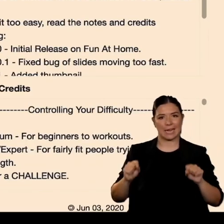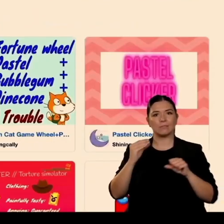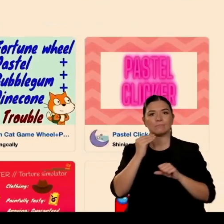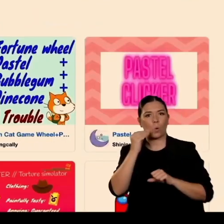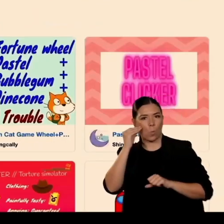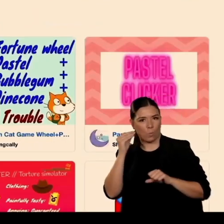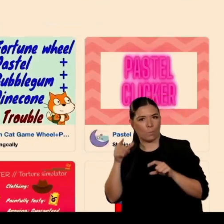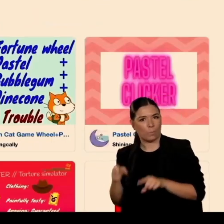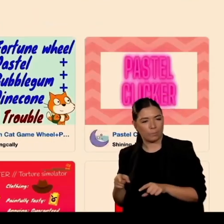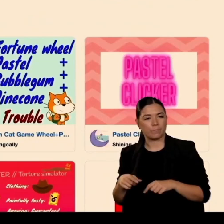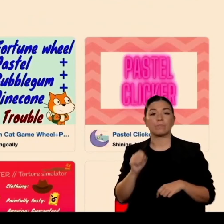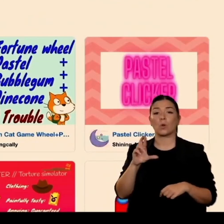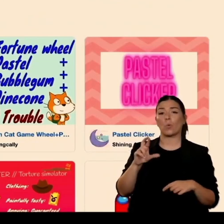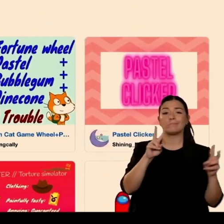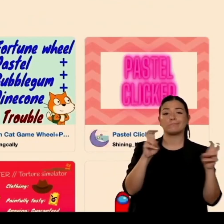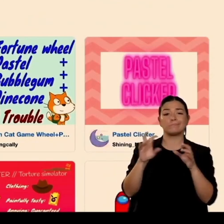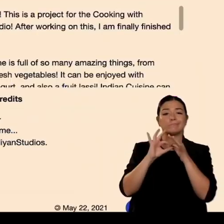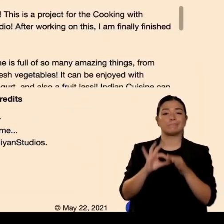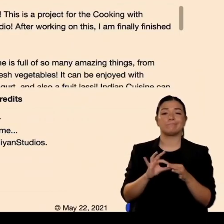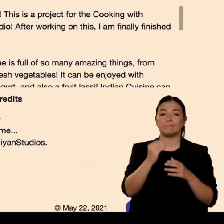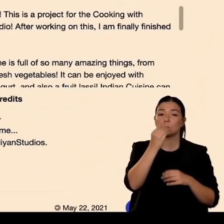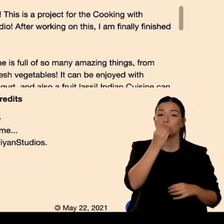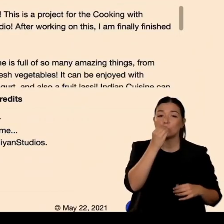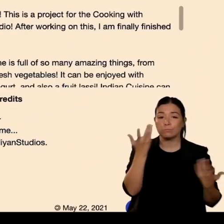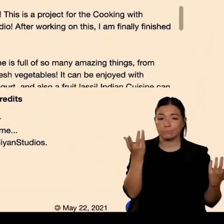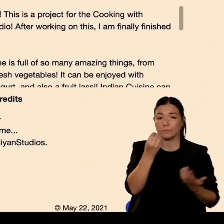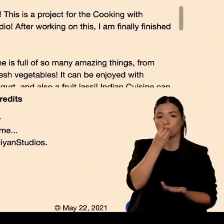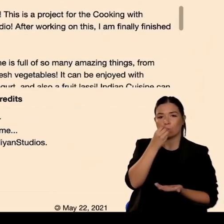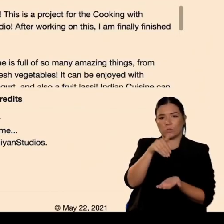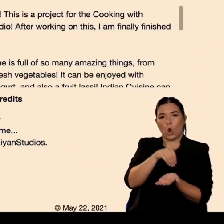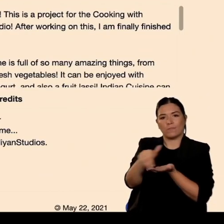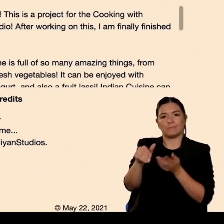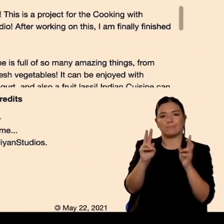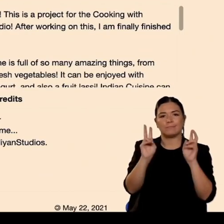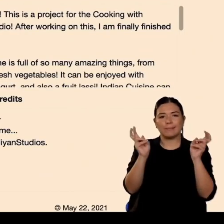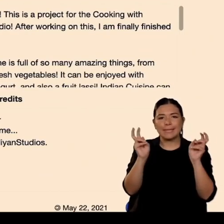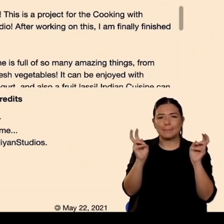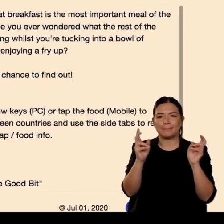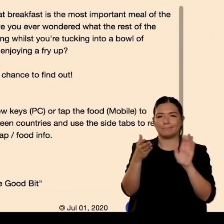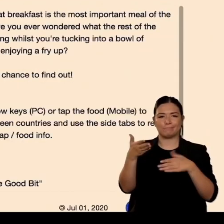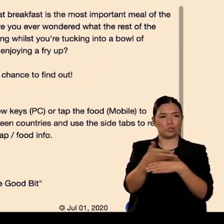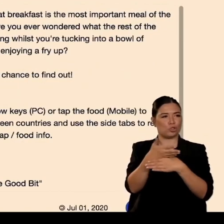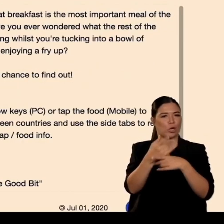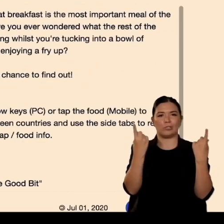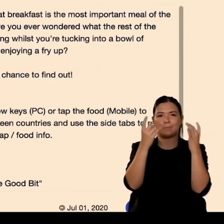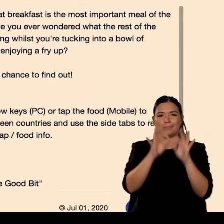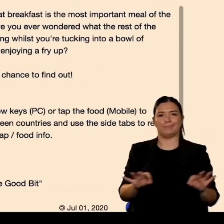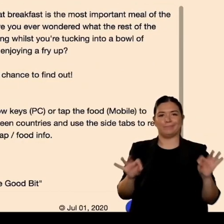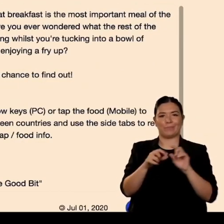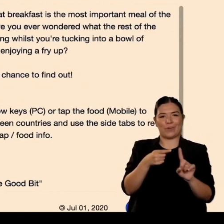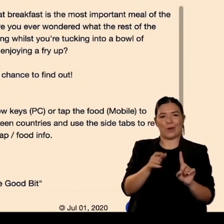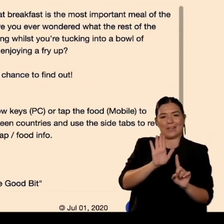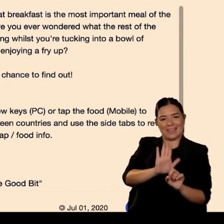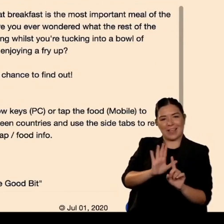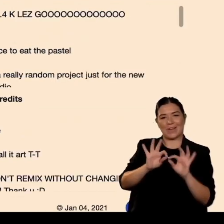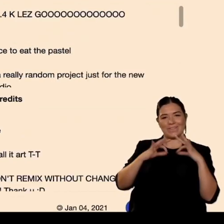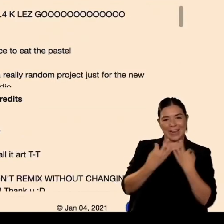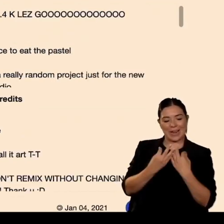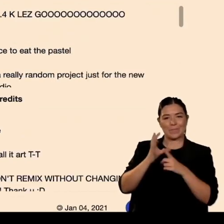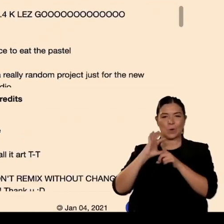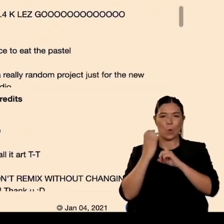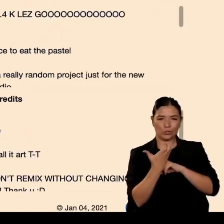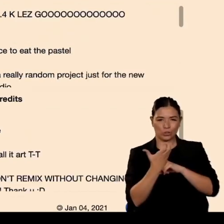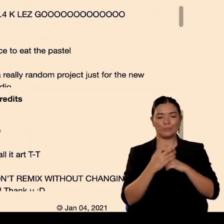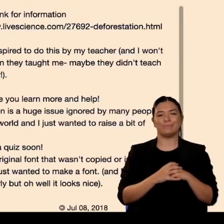alla cultura gli studenti possono trattare temi importanti per loro e questo possono essere un riflesso di quello che sta succedendo nel mondo come questo